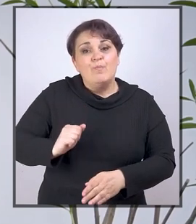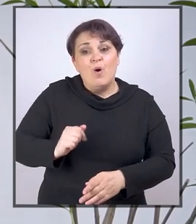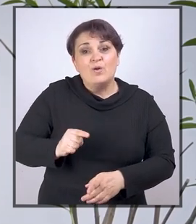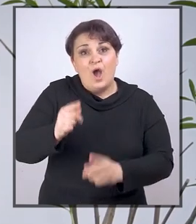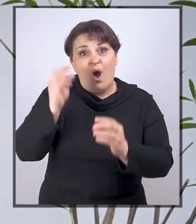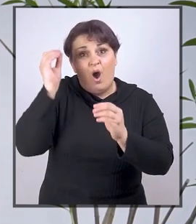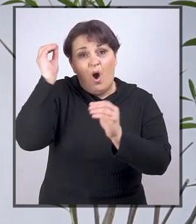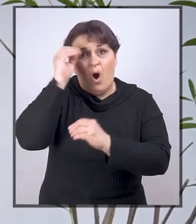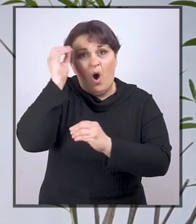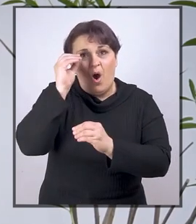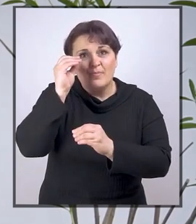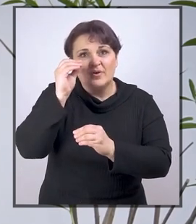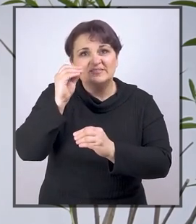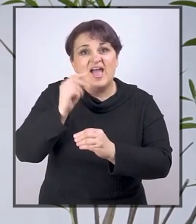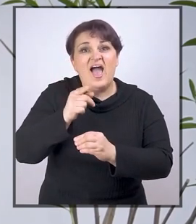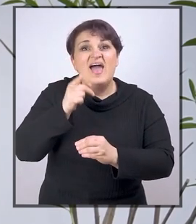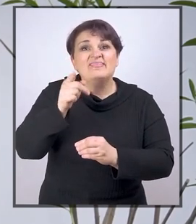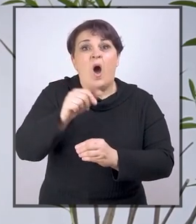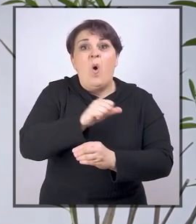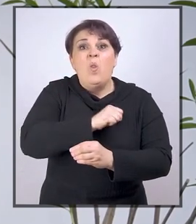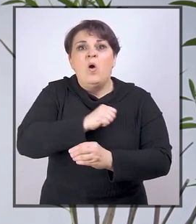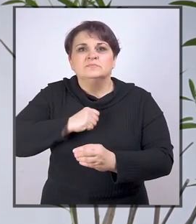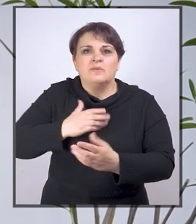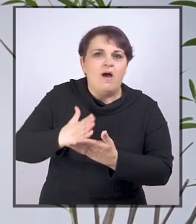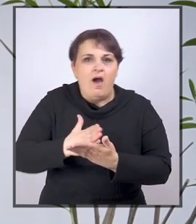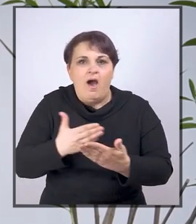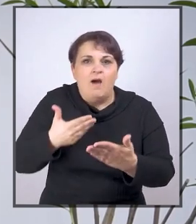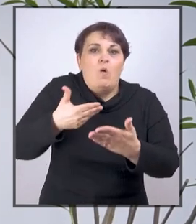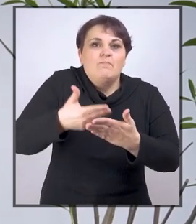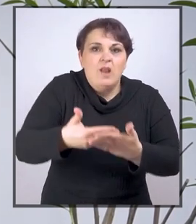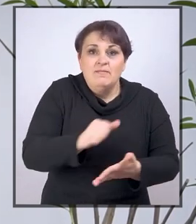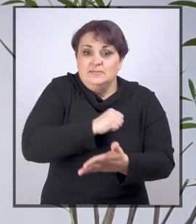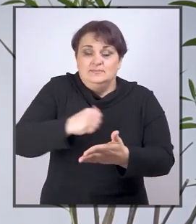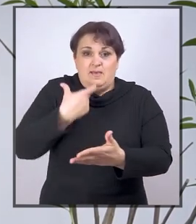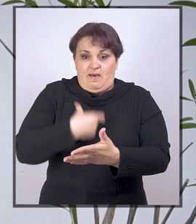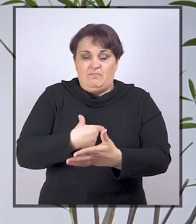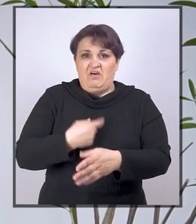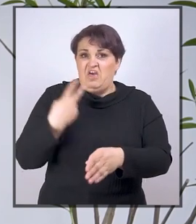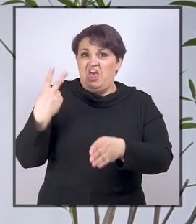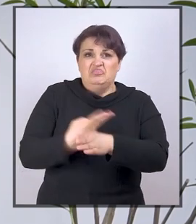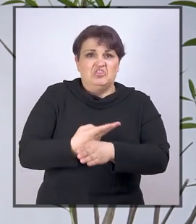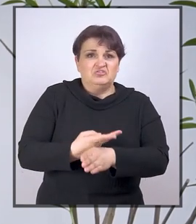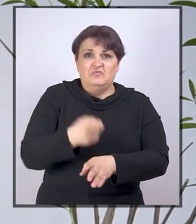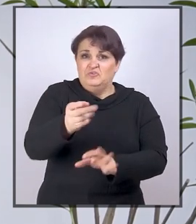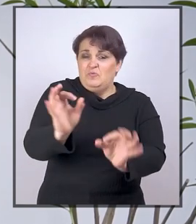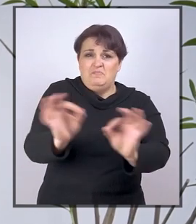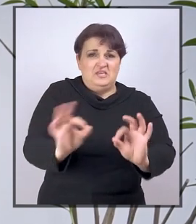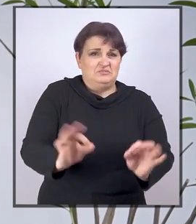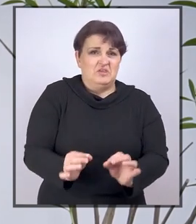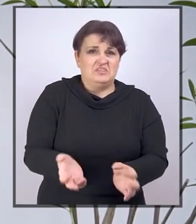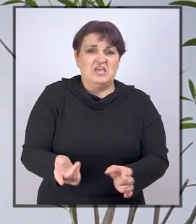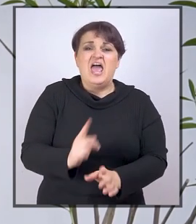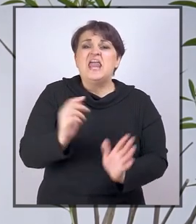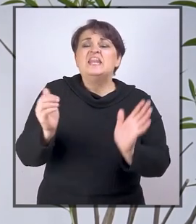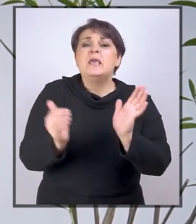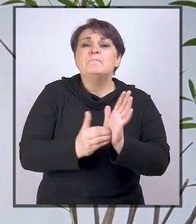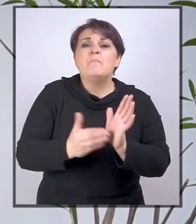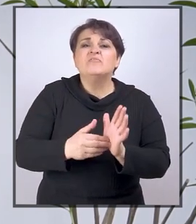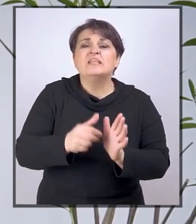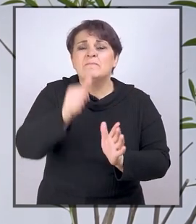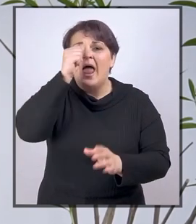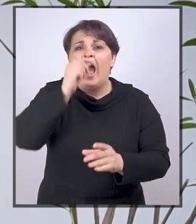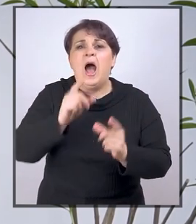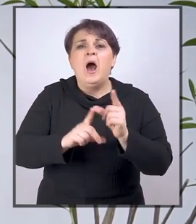djete mora procesu obrazovnom da se prilagodi samo. Država mu neće